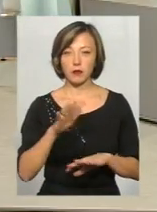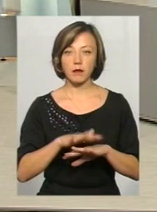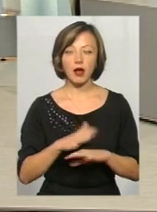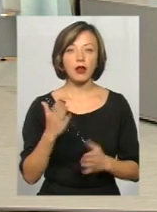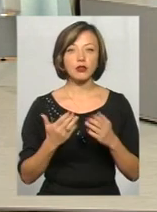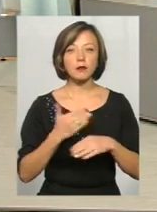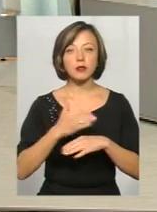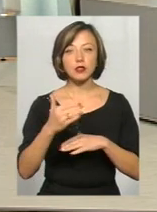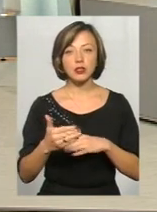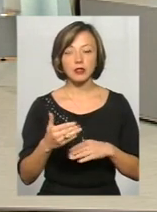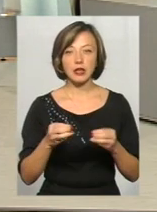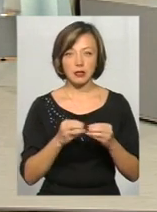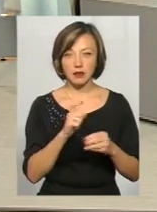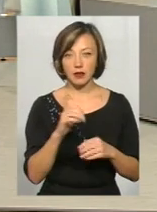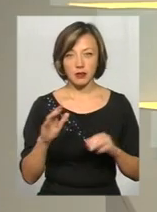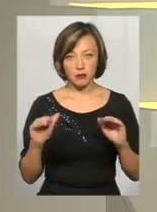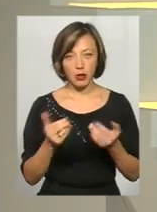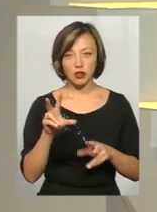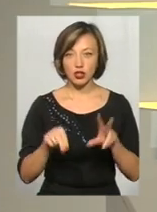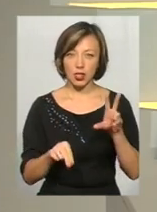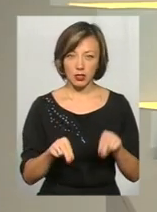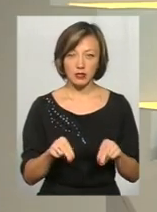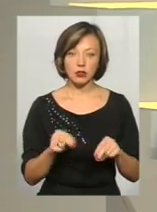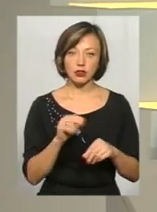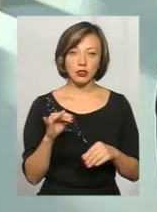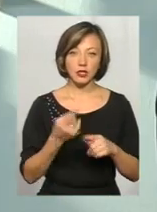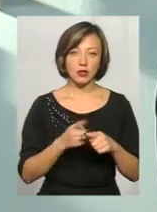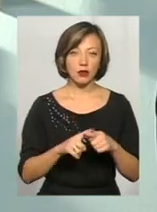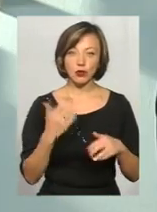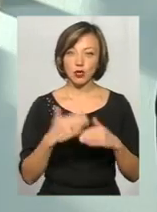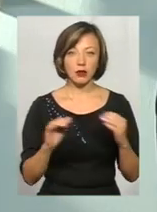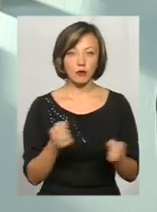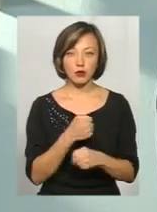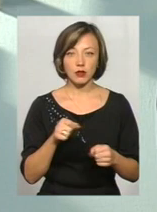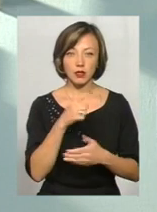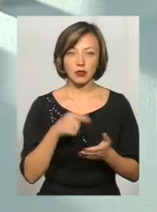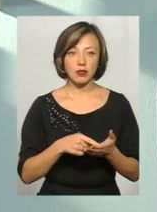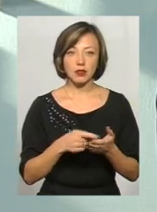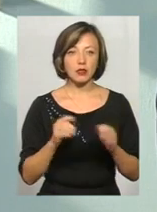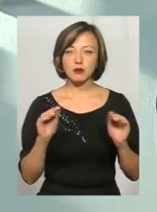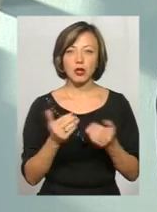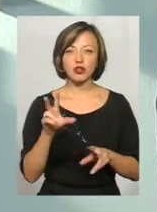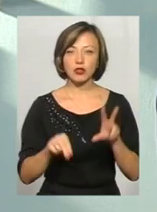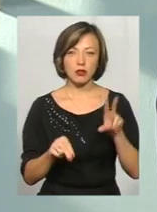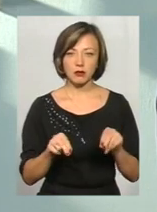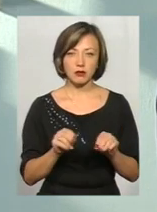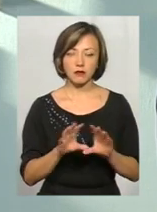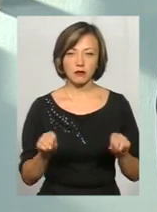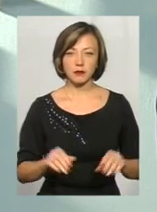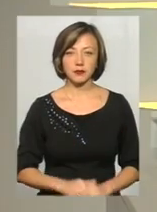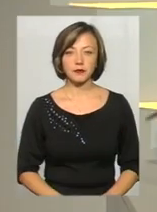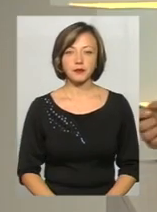Якщо це пізніше десяти хвилин, то це просто зменшує шанси? Чи це вже стає неможливо? Зменшує шанси, скажімо так.